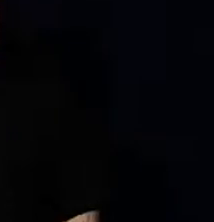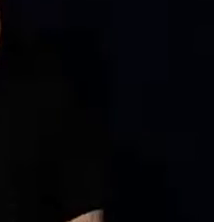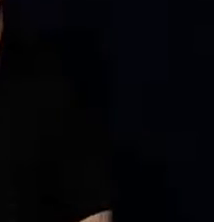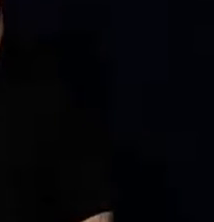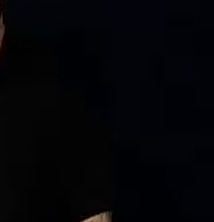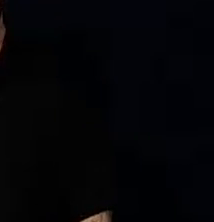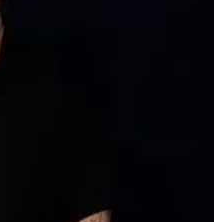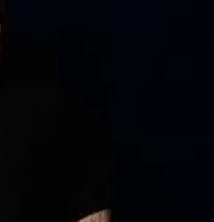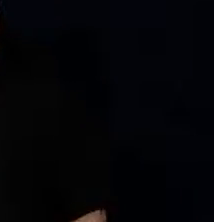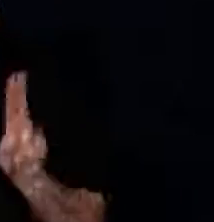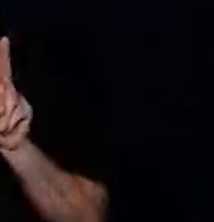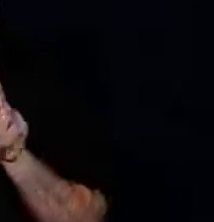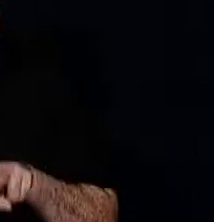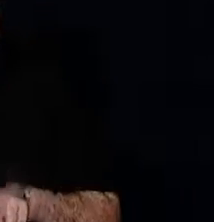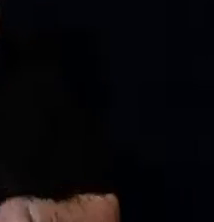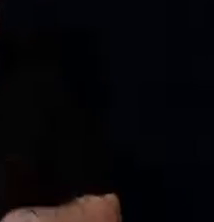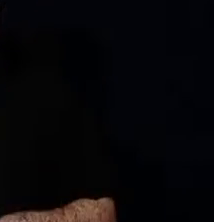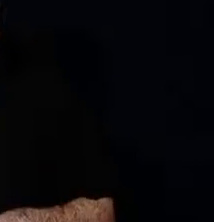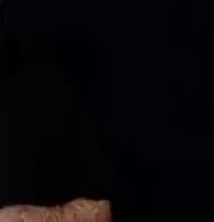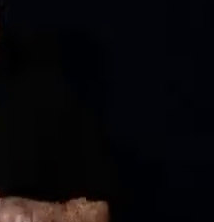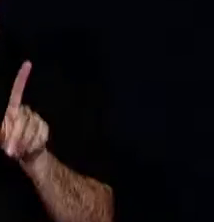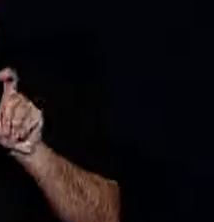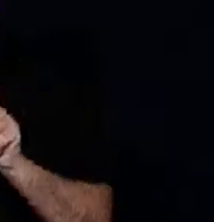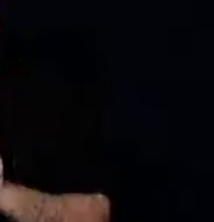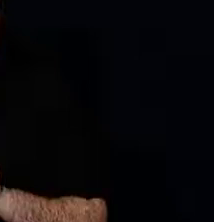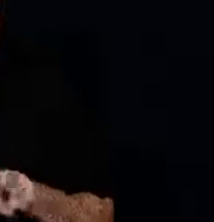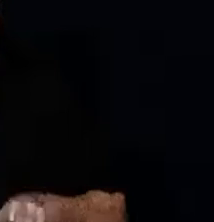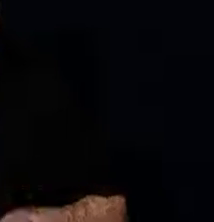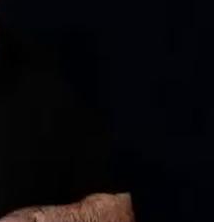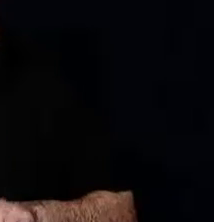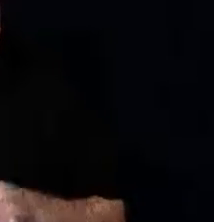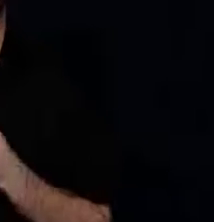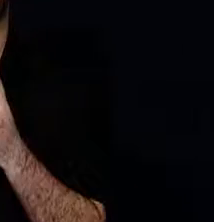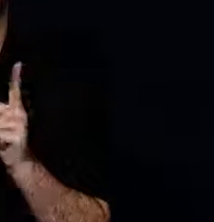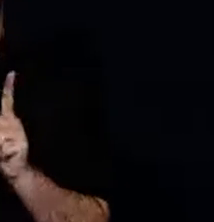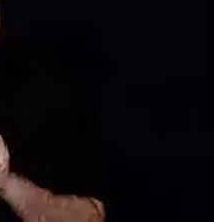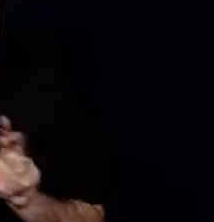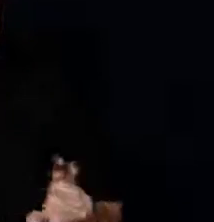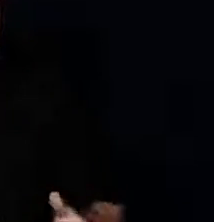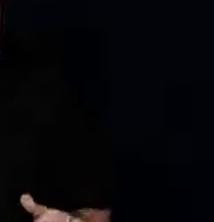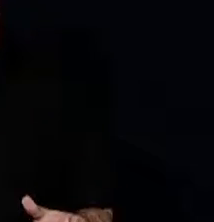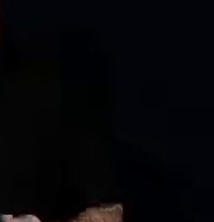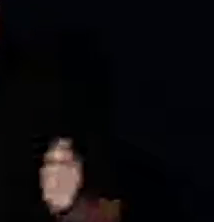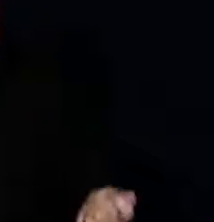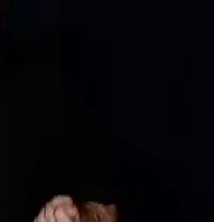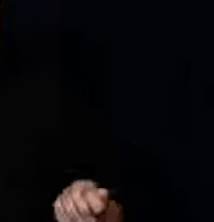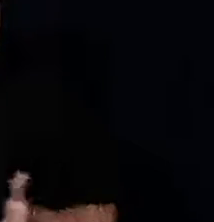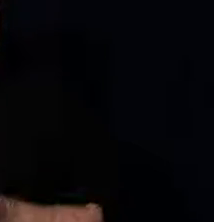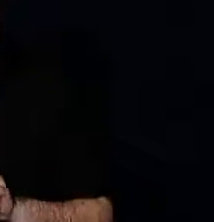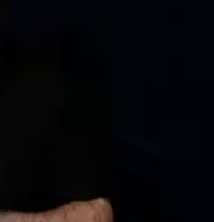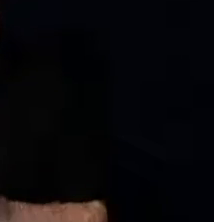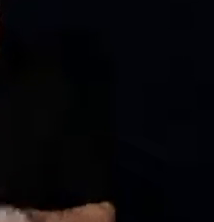Merhaba, Kanal Sim ve Yakın Doğu Televizyonu'nun iş birliğiyle hazırlanan